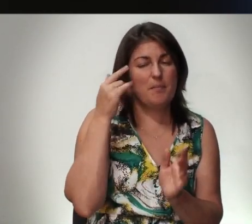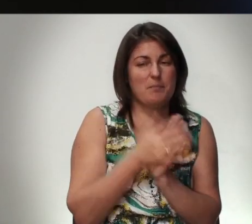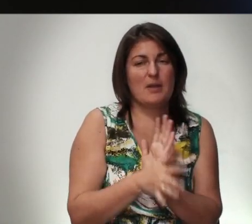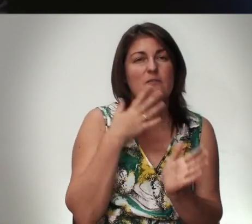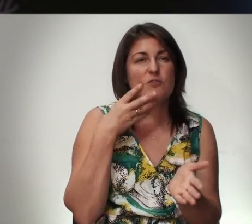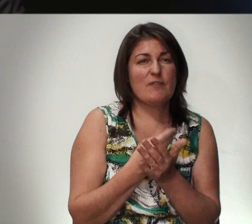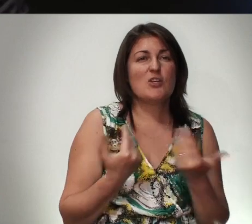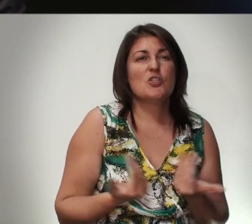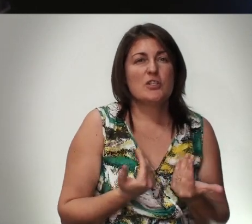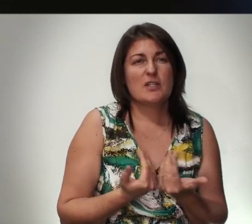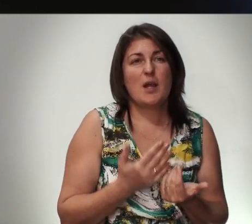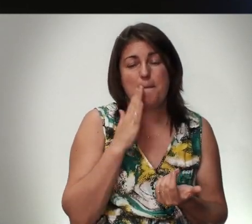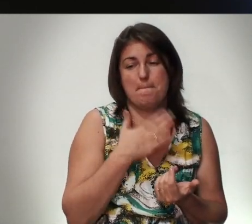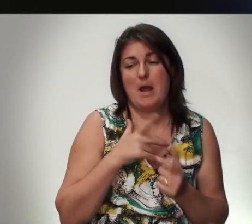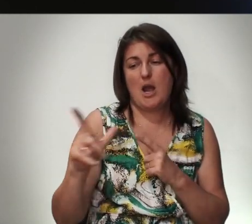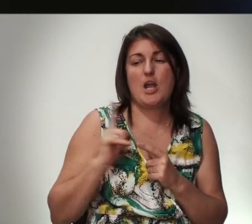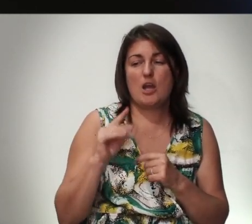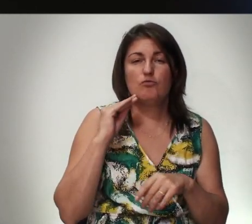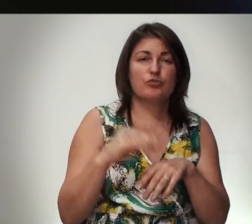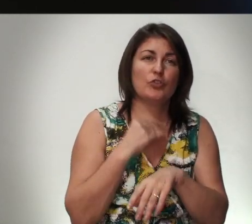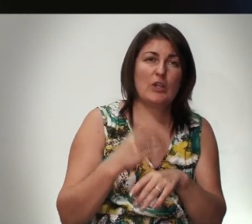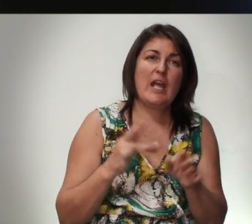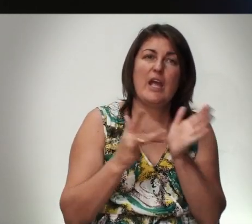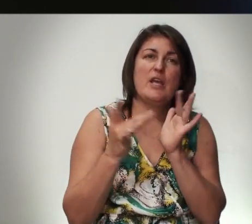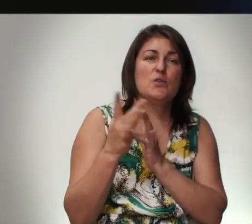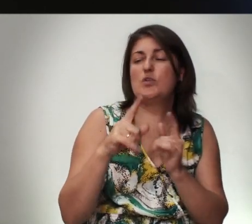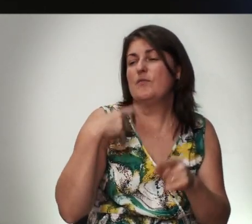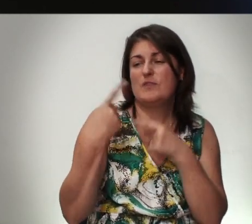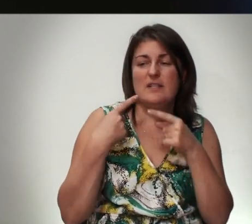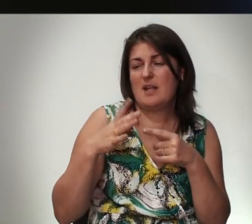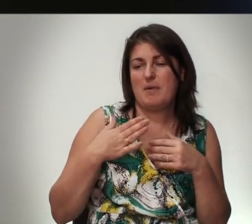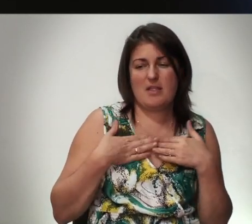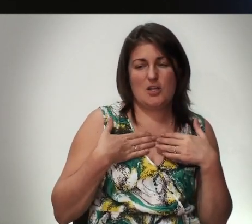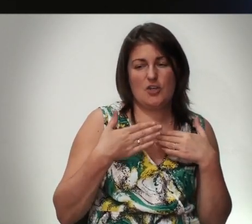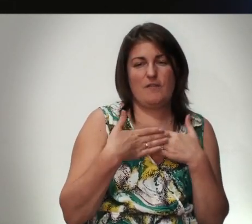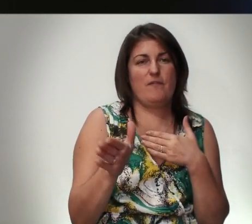С Моей Женой Иисус Был Всегда Нашей Дверью